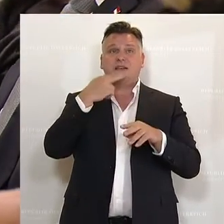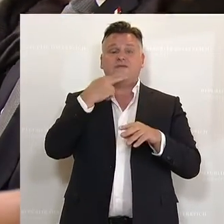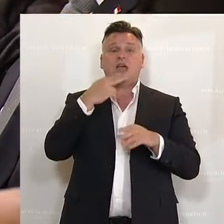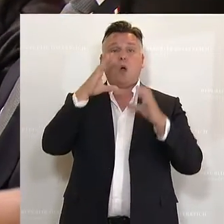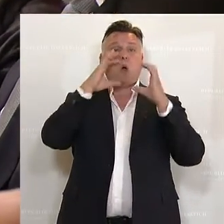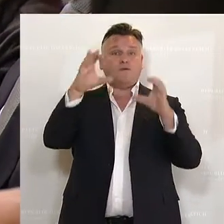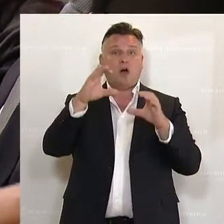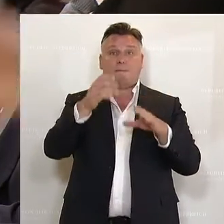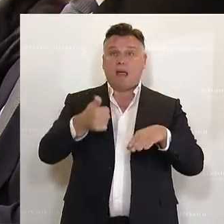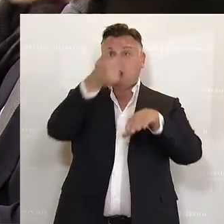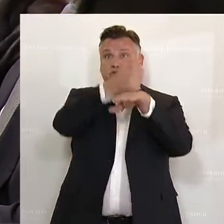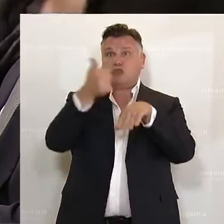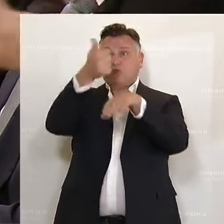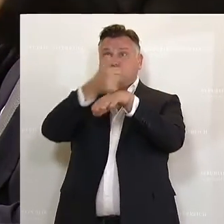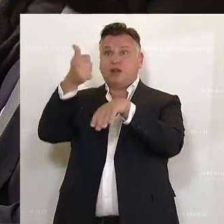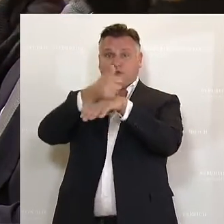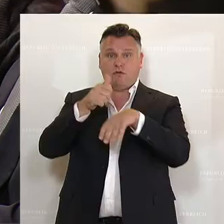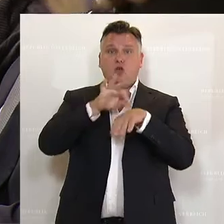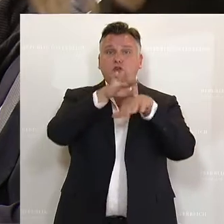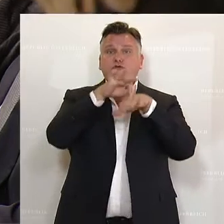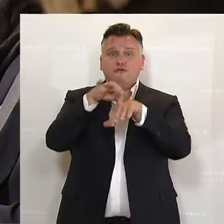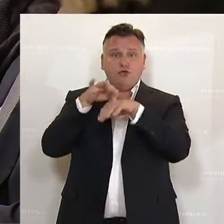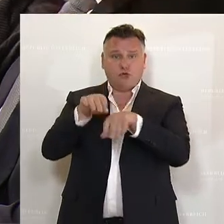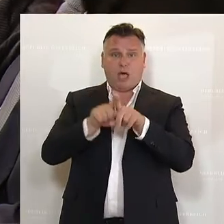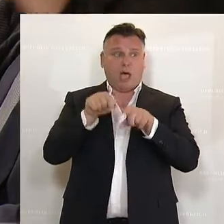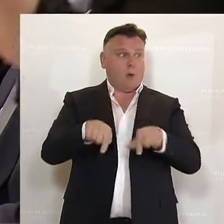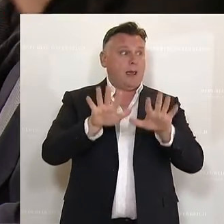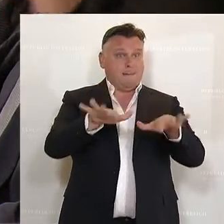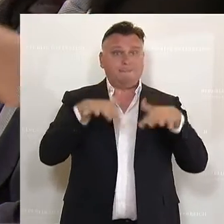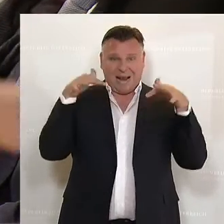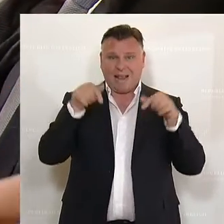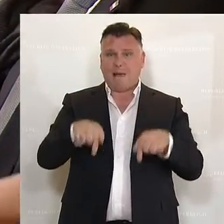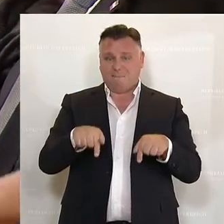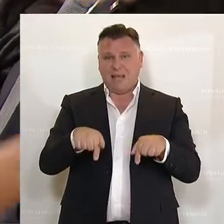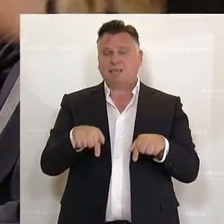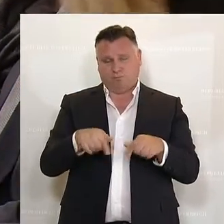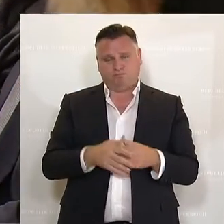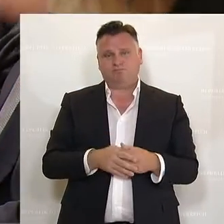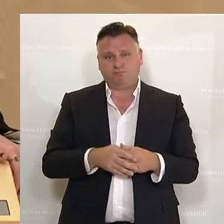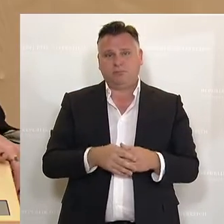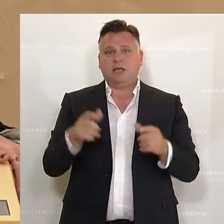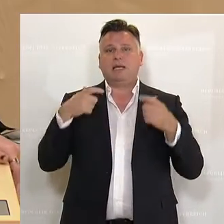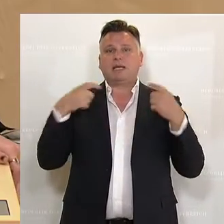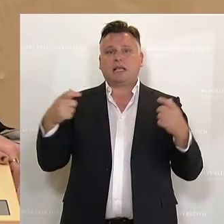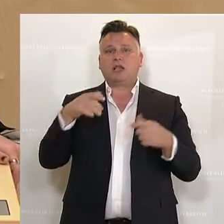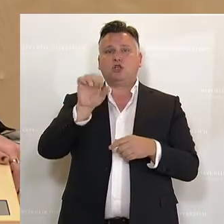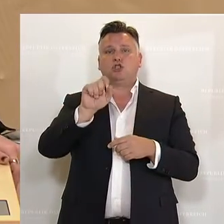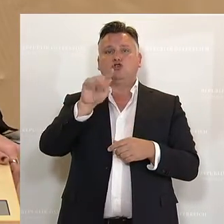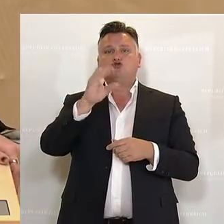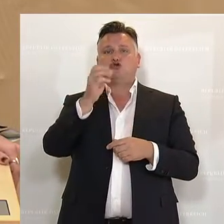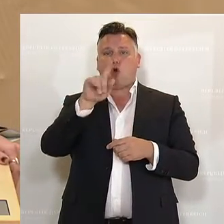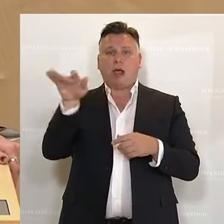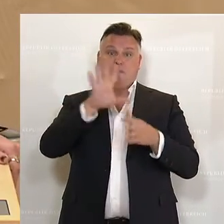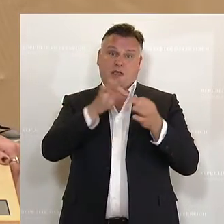ÖVP, beziehungsweise in der Regierung, beziehungsweise im Parlament, ist und war. Generalsekretär Stocker, ein